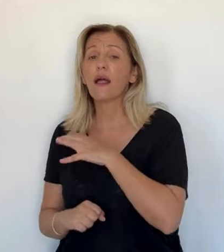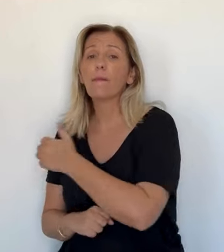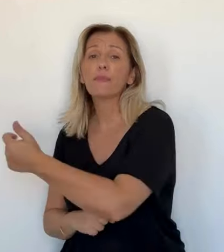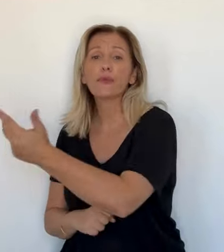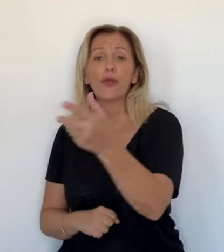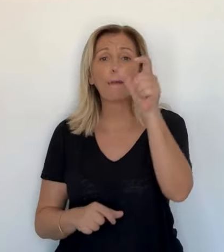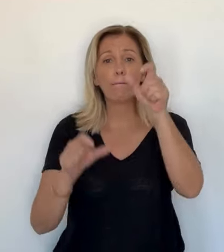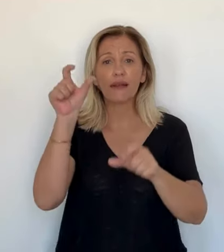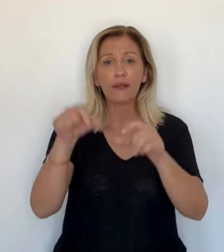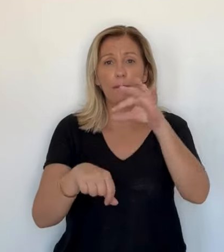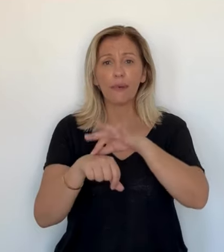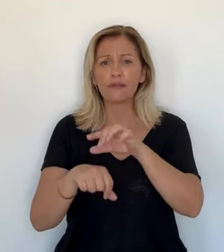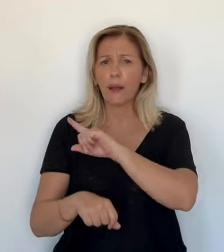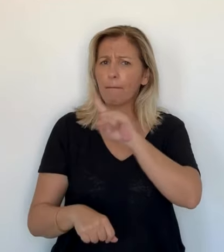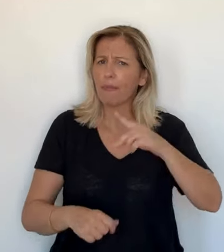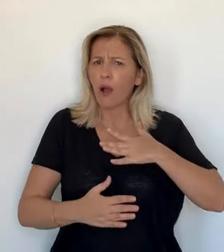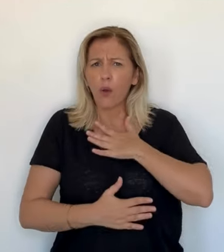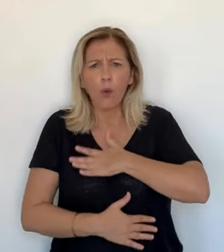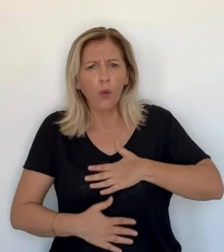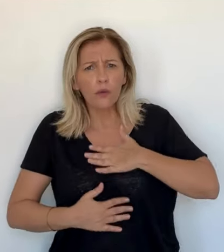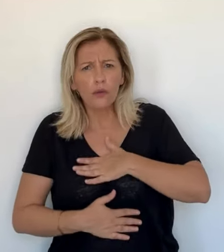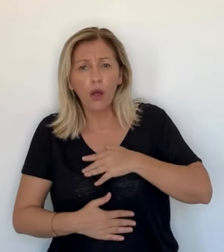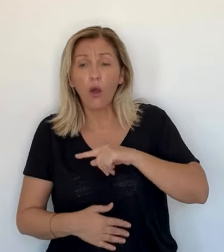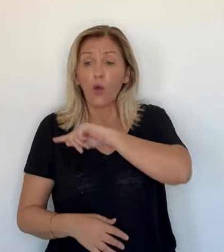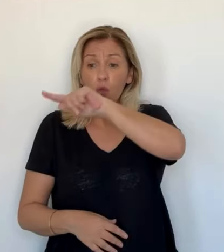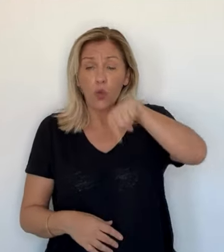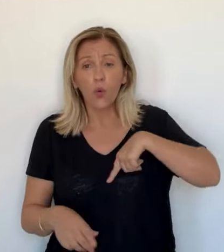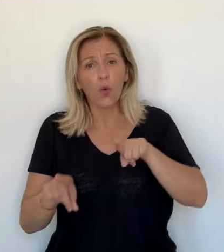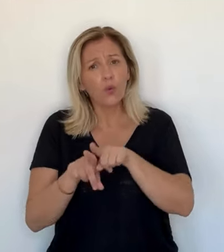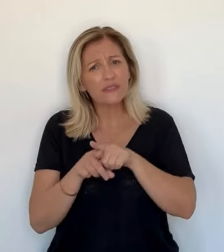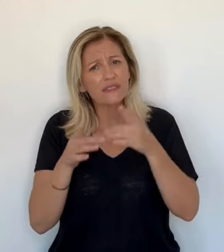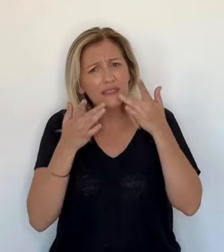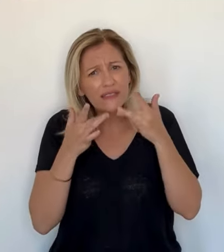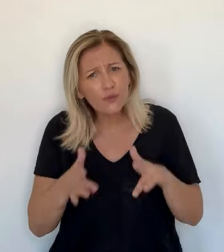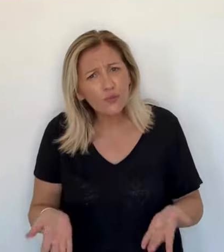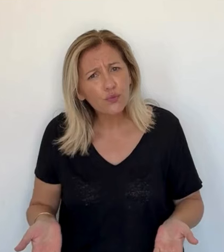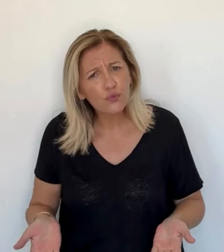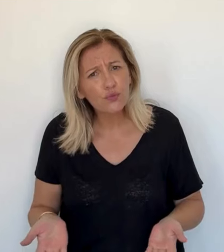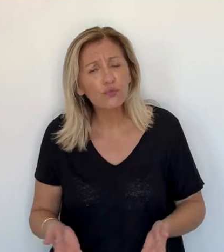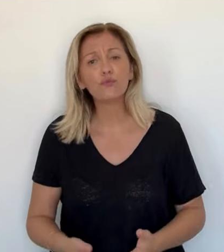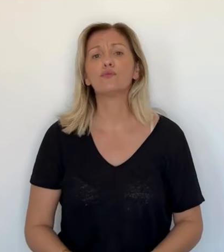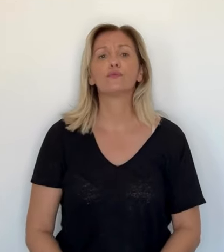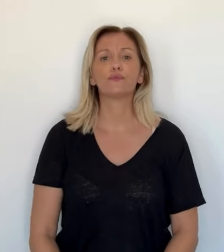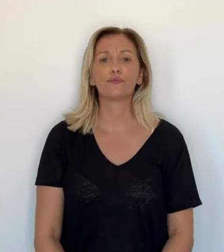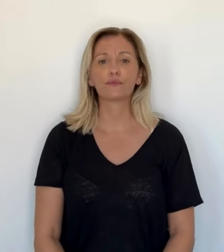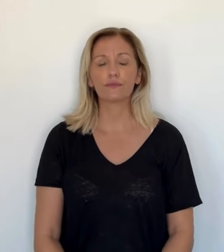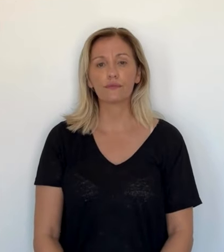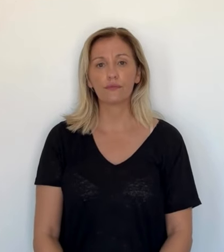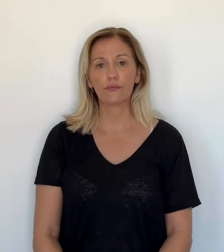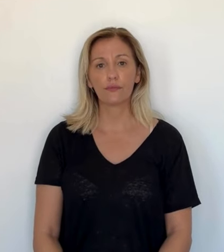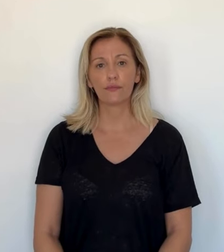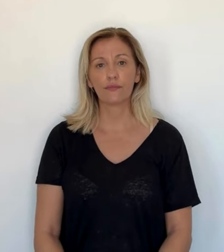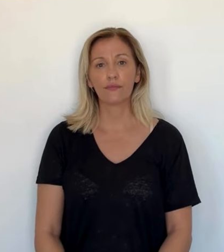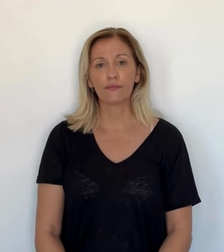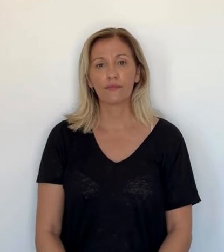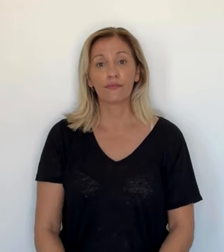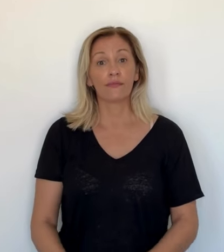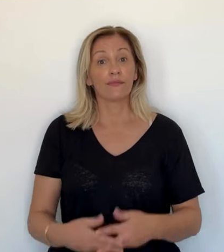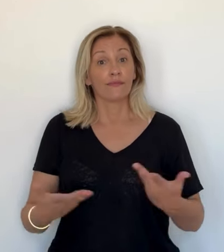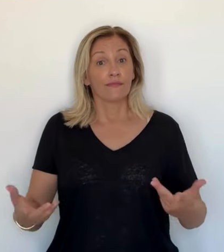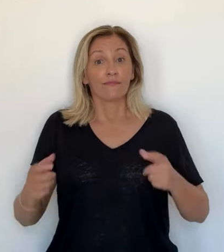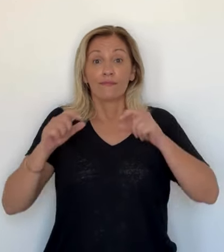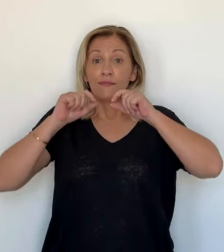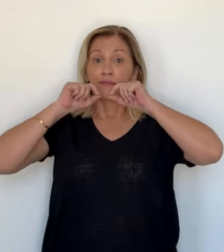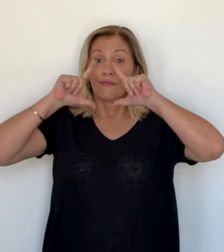déplacer, ont toujours été pris en charge. Après, il y des patients incertainement mécontents, entre guillemets. Mais nous aussi,